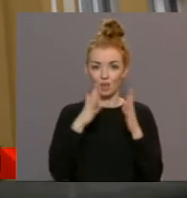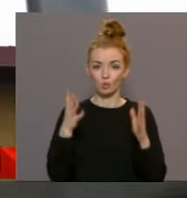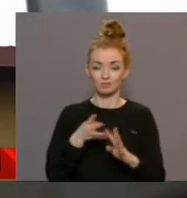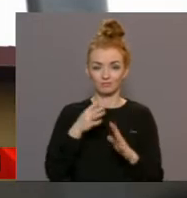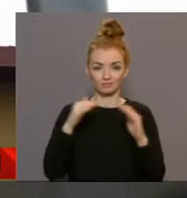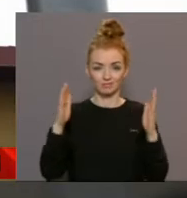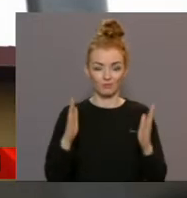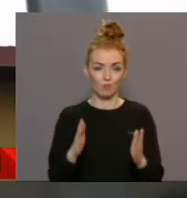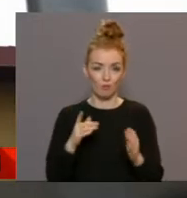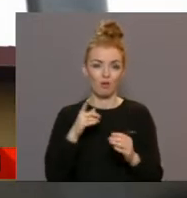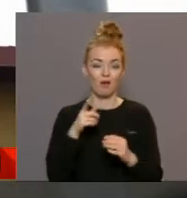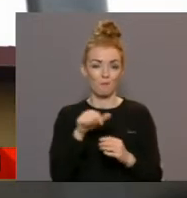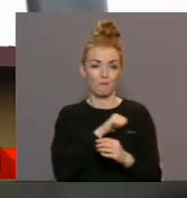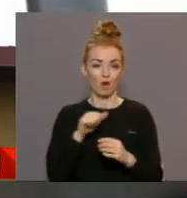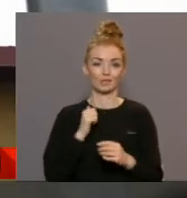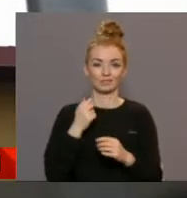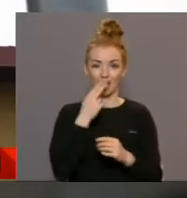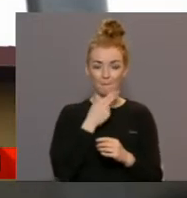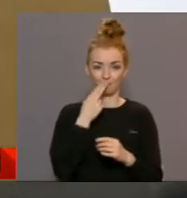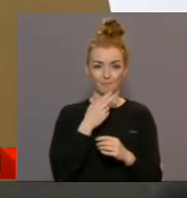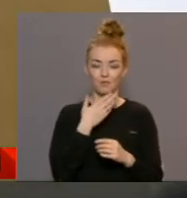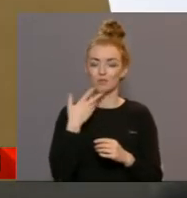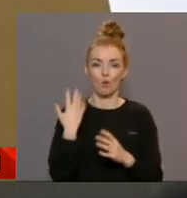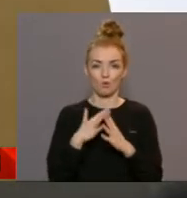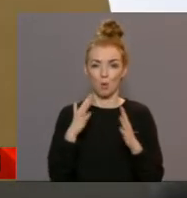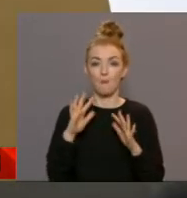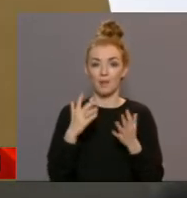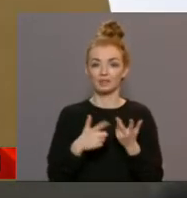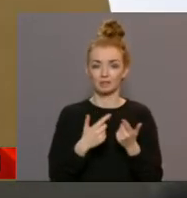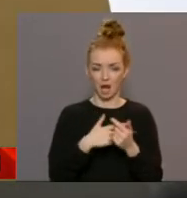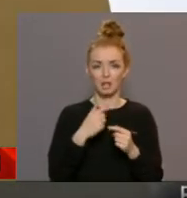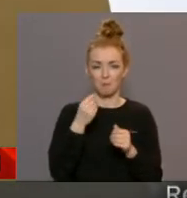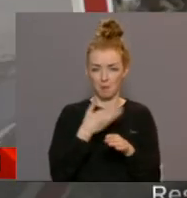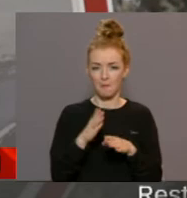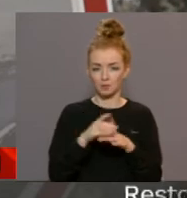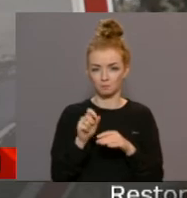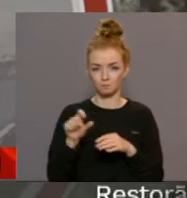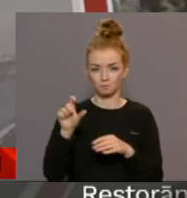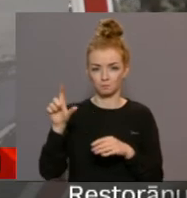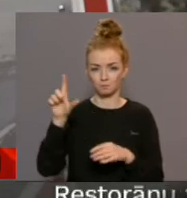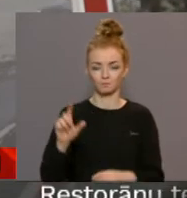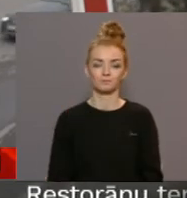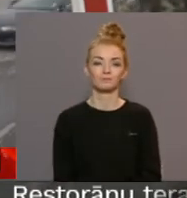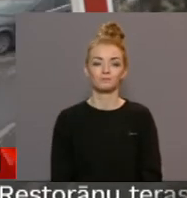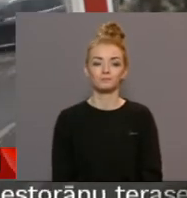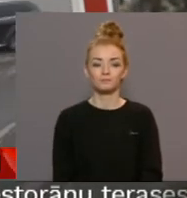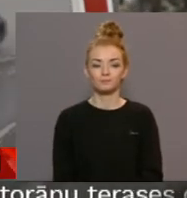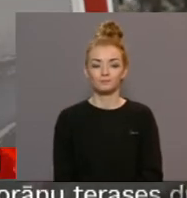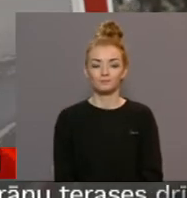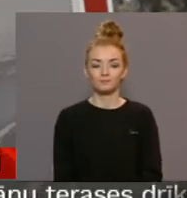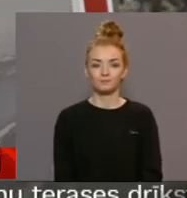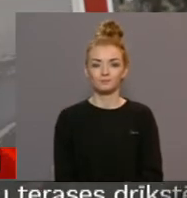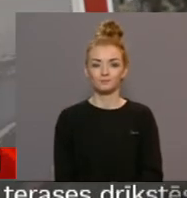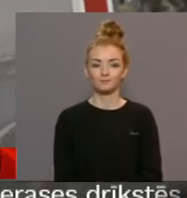Latvijā rūpis uzņēmušies paši iedzīvotāji, nav. Bet skaitam ir tendence pieaugt. Ieva Benefeldi, Anna Kožerēnaku, Matīss